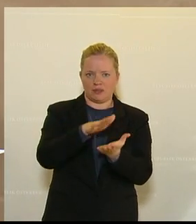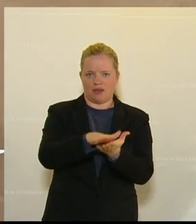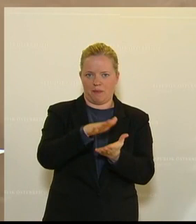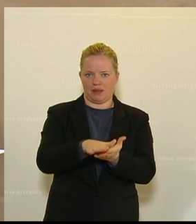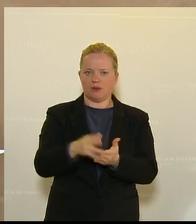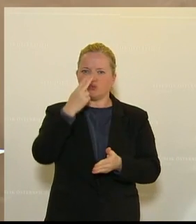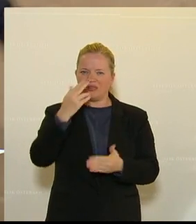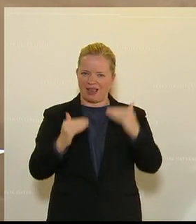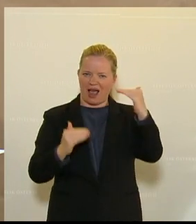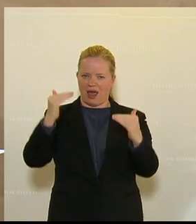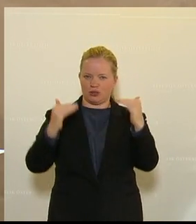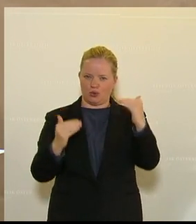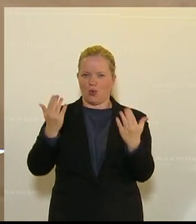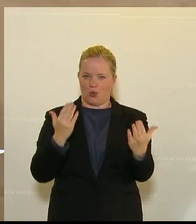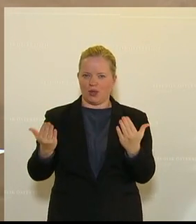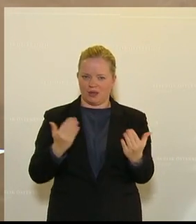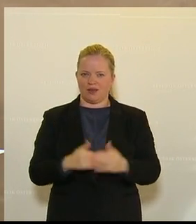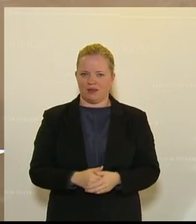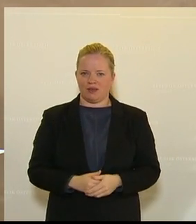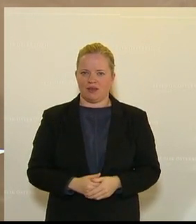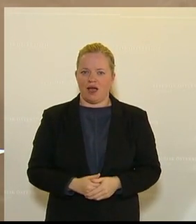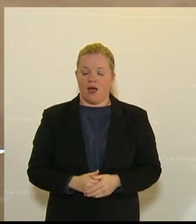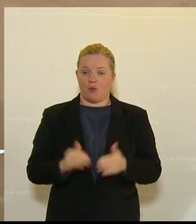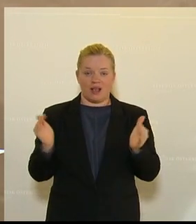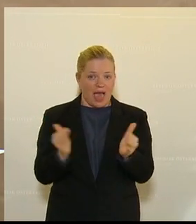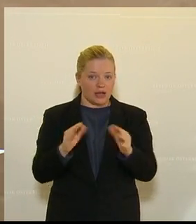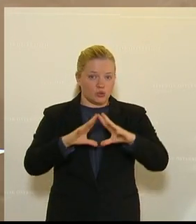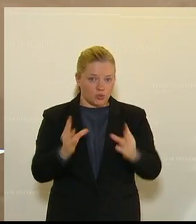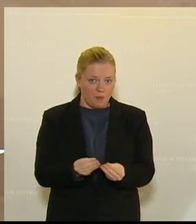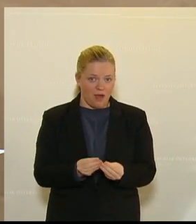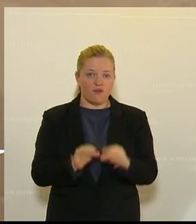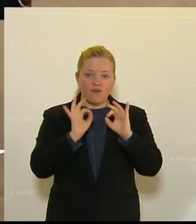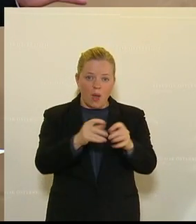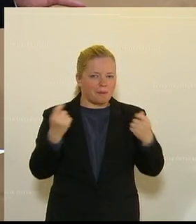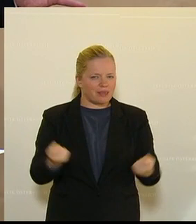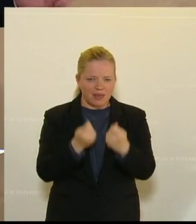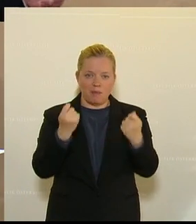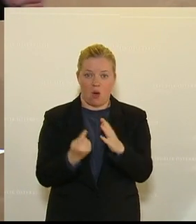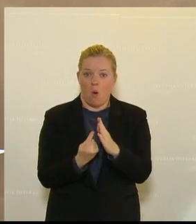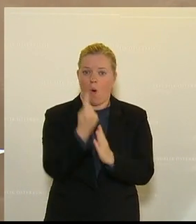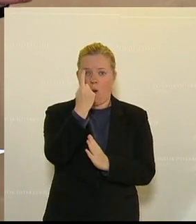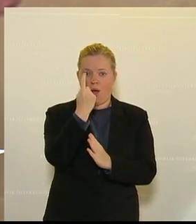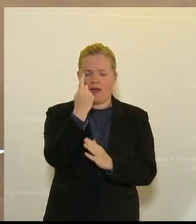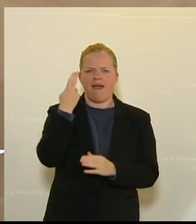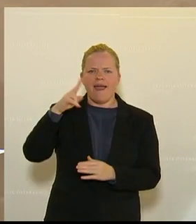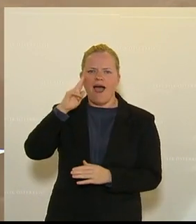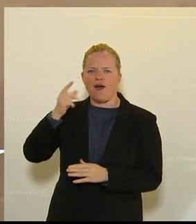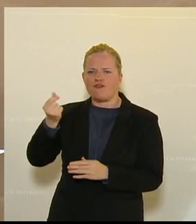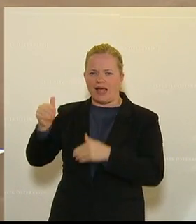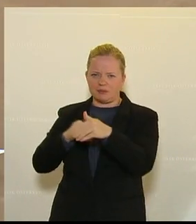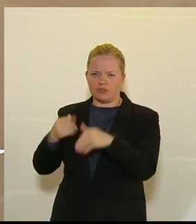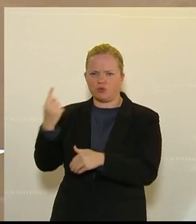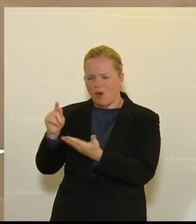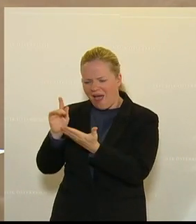man einmal die Relation kennt und für diese kleine Summe, die für die Betriebe hoch sind, Herr Finanzminister, Sie spielen am Handy,